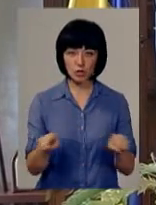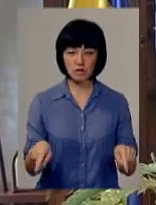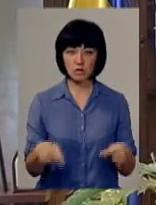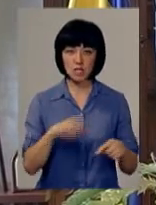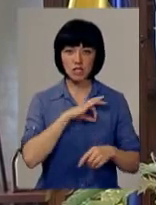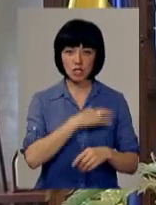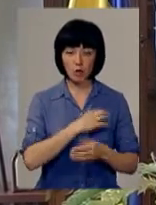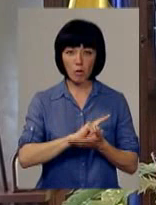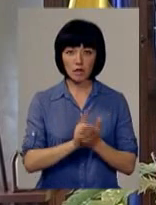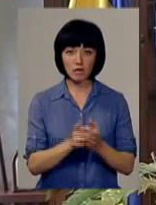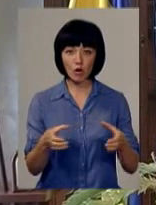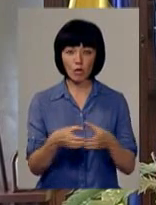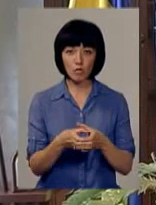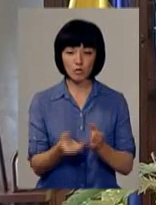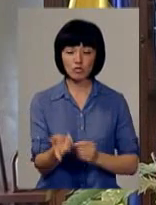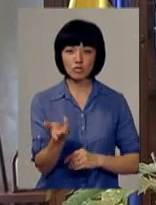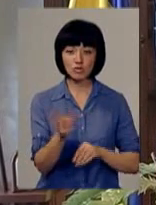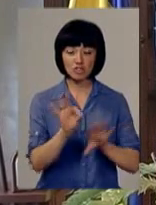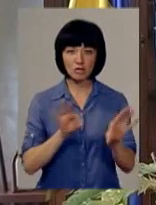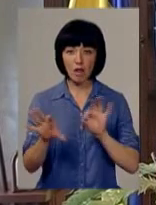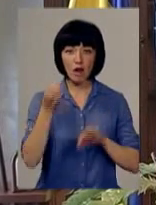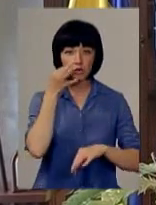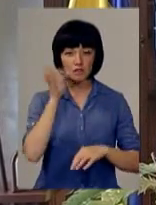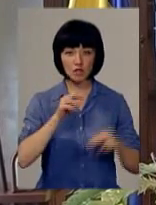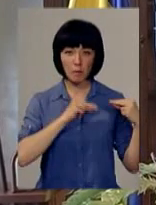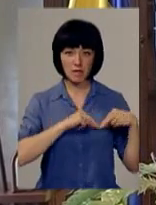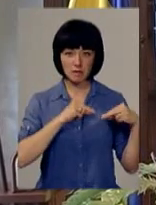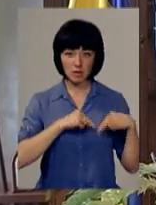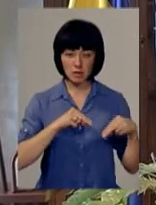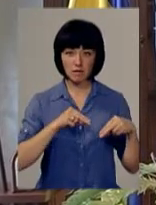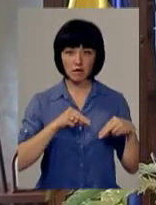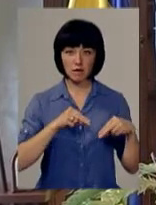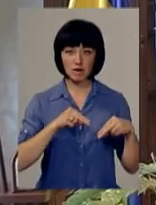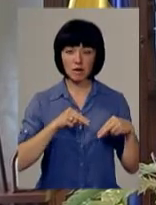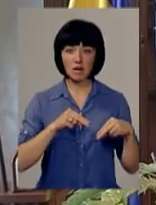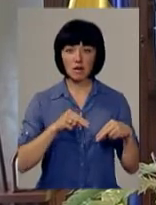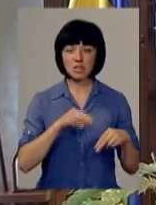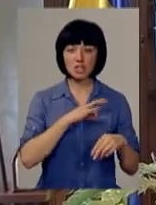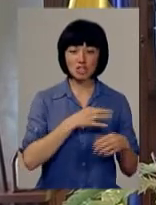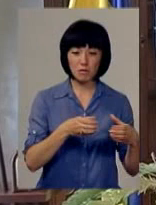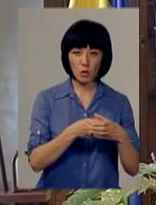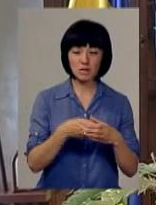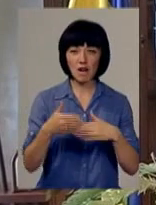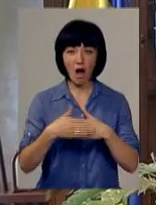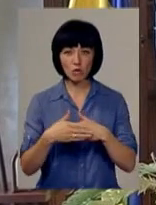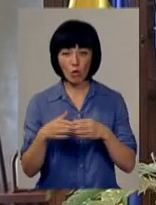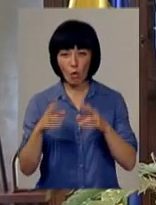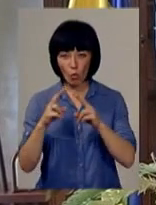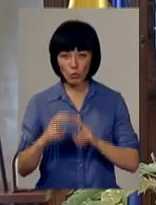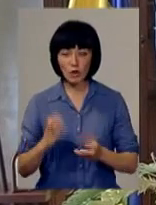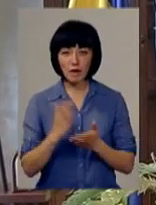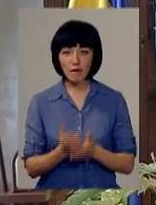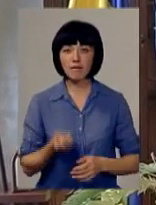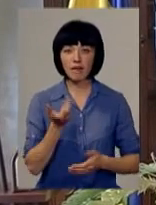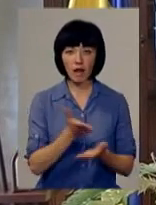слідчо-оперативна група з числа досвідчених. Працівників як карного розшуку, так і слідчих підрозділів. Є декілька